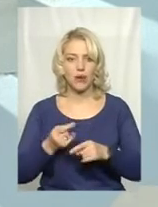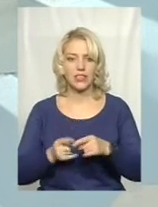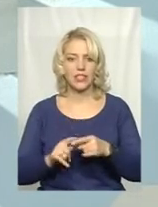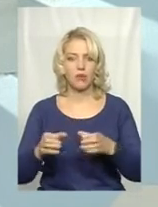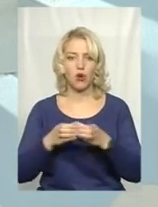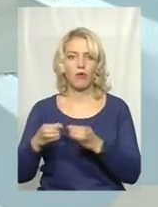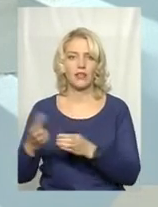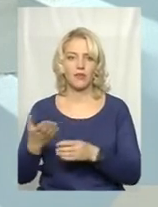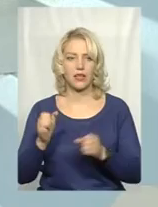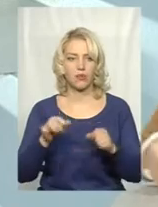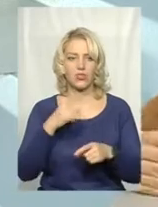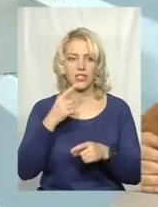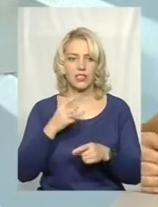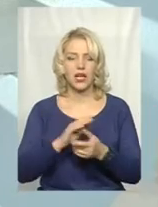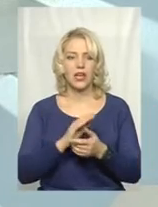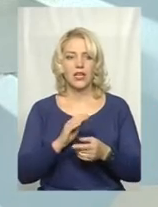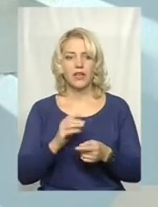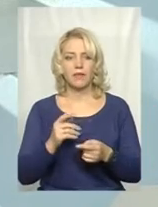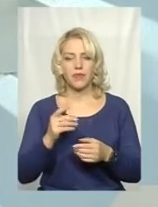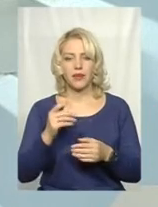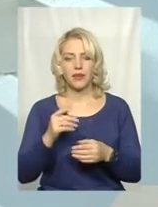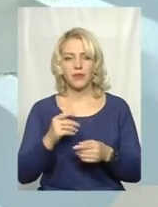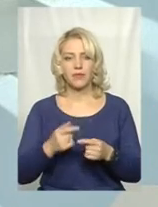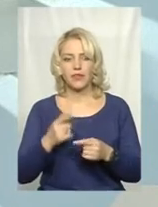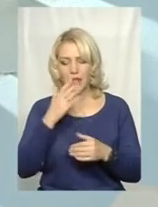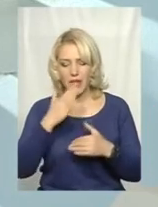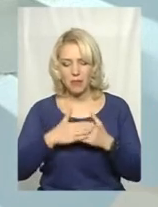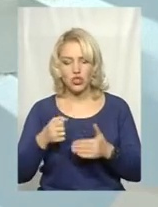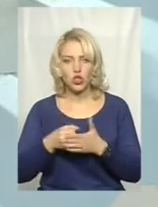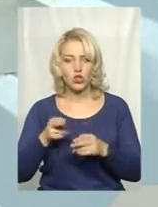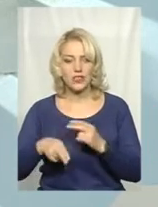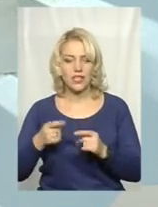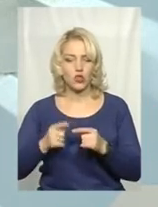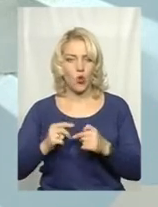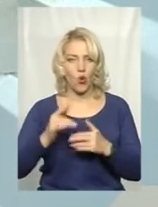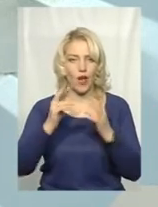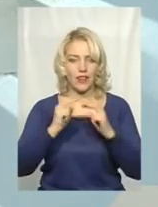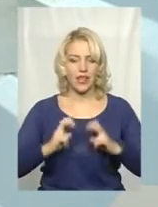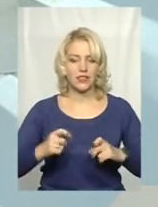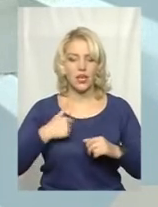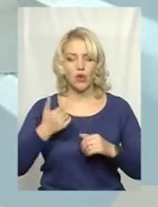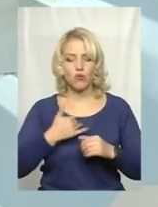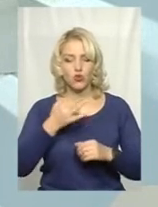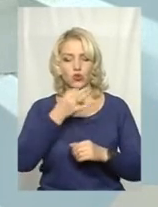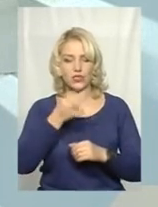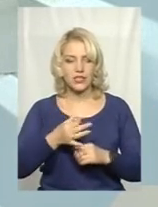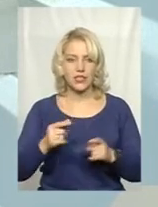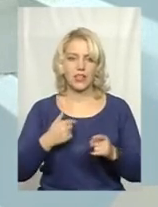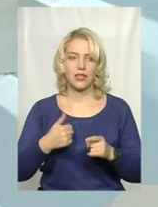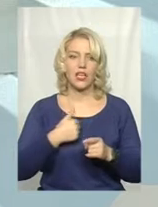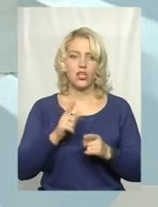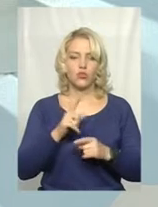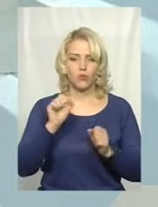громадам, які, умовно кажучи, знаходяться десь ближче до кінця цього аналізу. Але я хочу одразу підкреслити, тому що мене можуть звинувати. От, ми створили